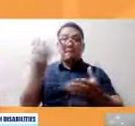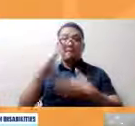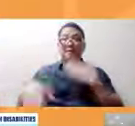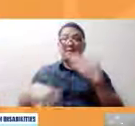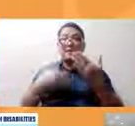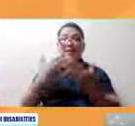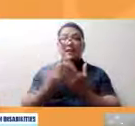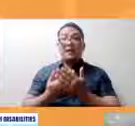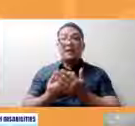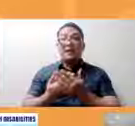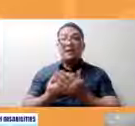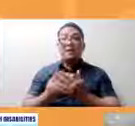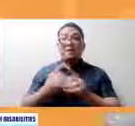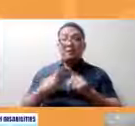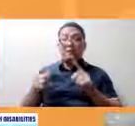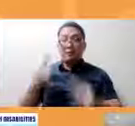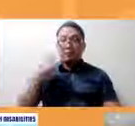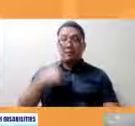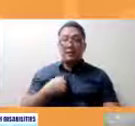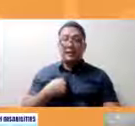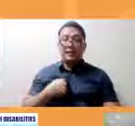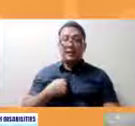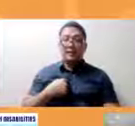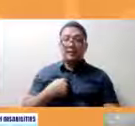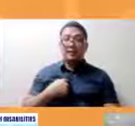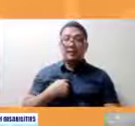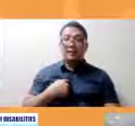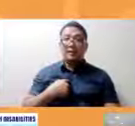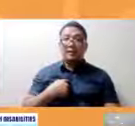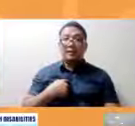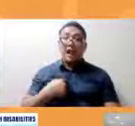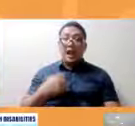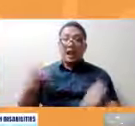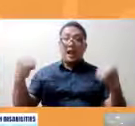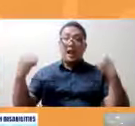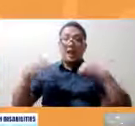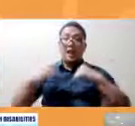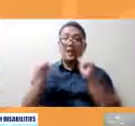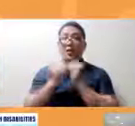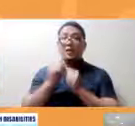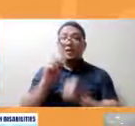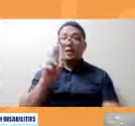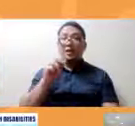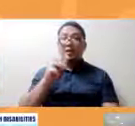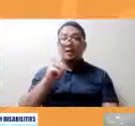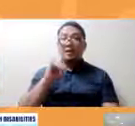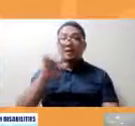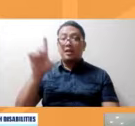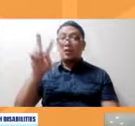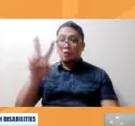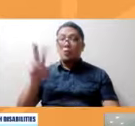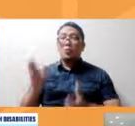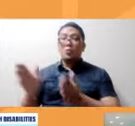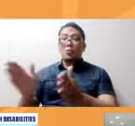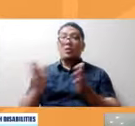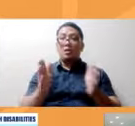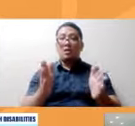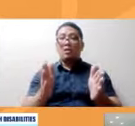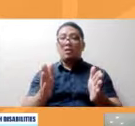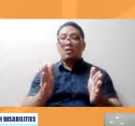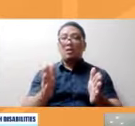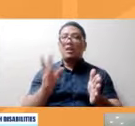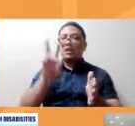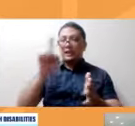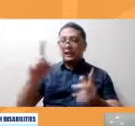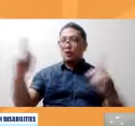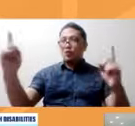Sir natin pero para sa akin talaga agree ako kay Sir Ranil two-way street it takes two to tango for